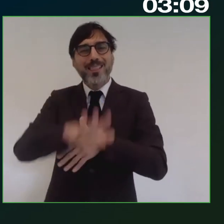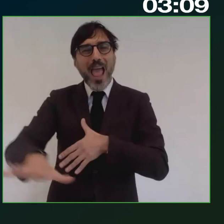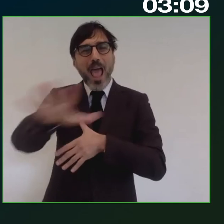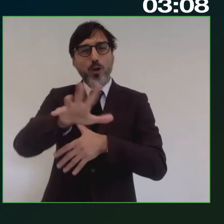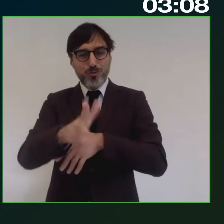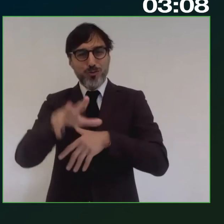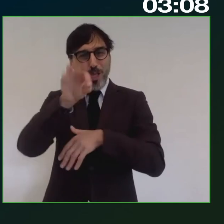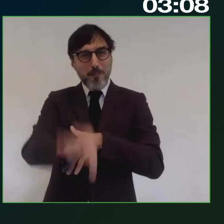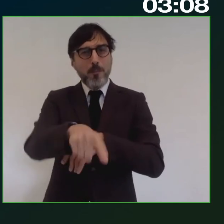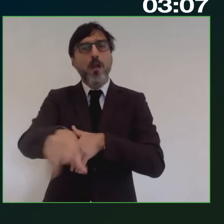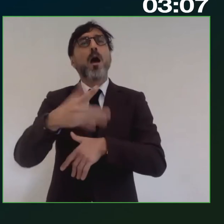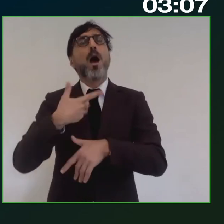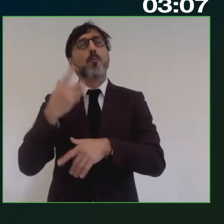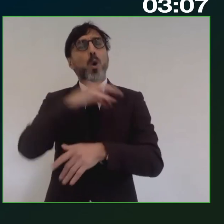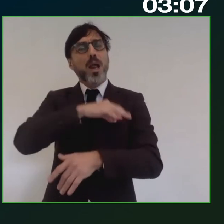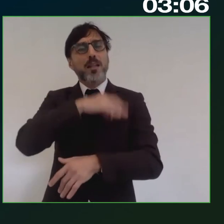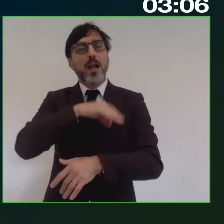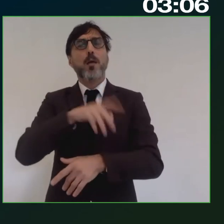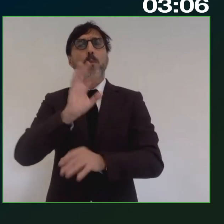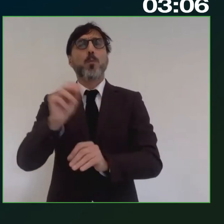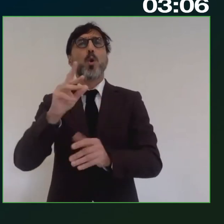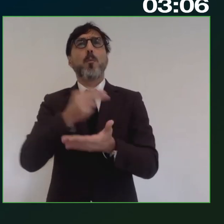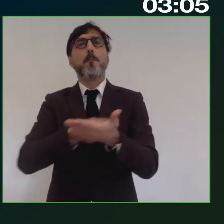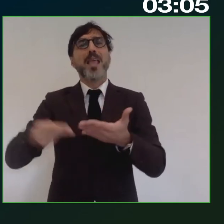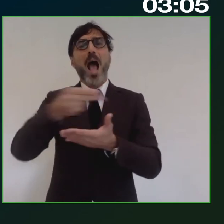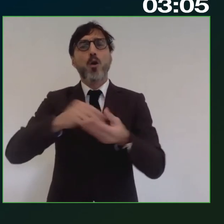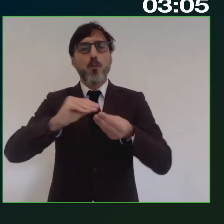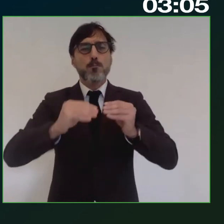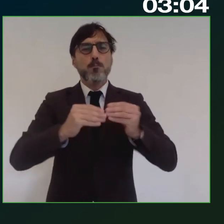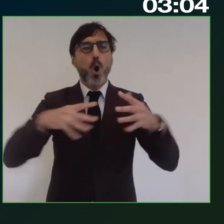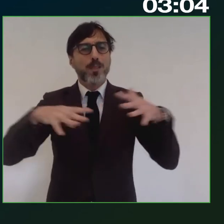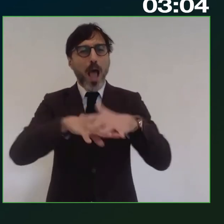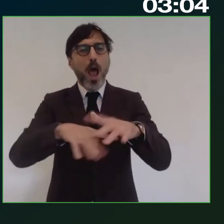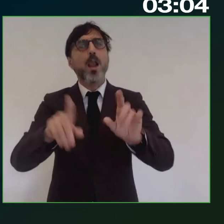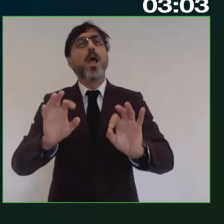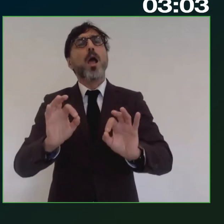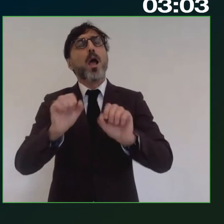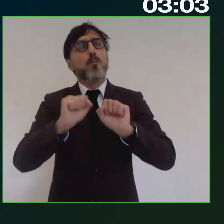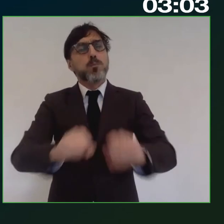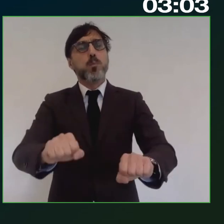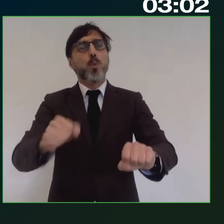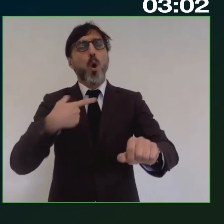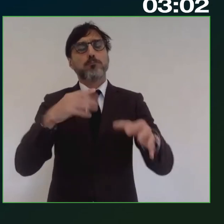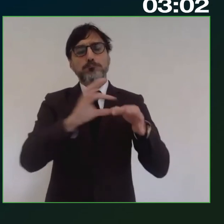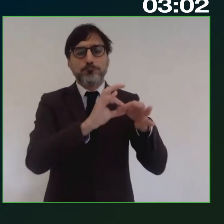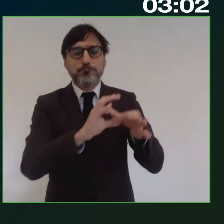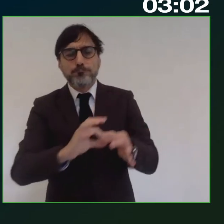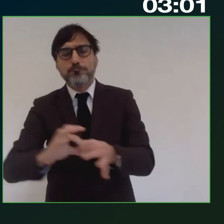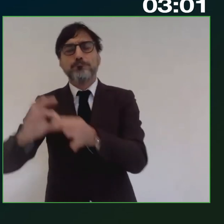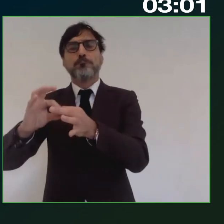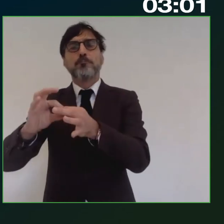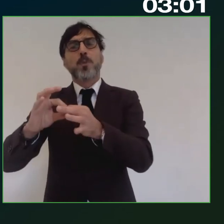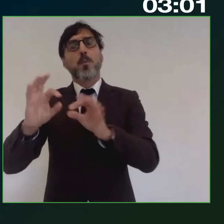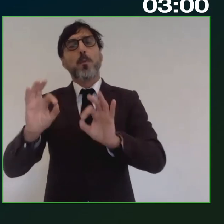interessare un piano intermodale, ma che possa anche essere legato a